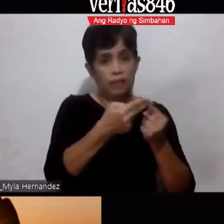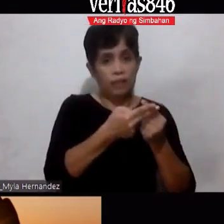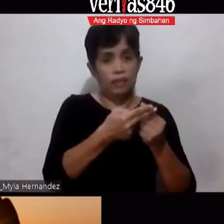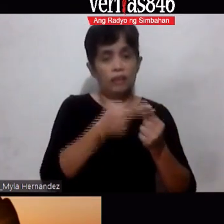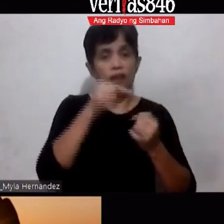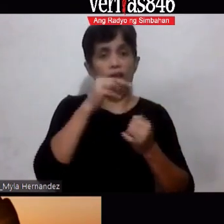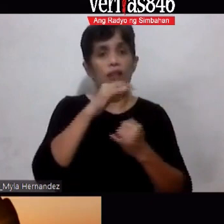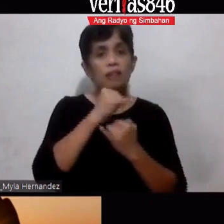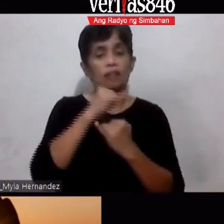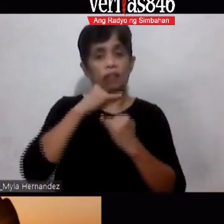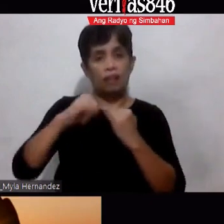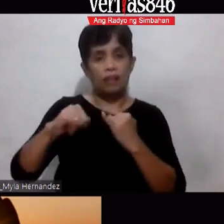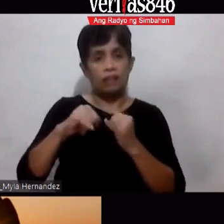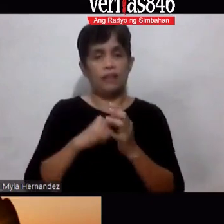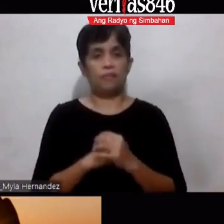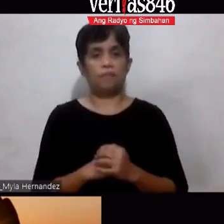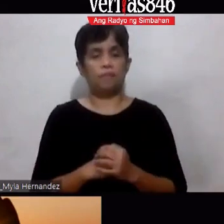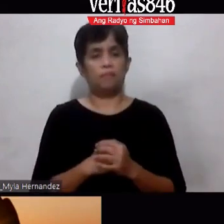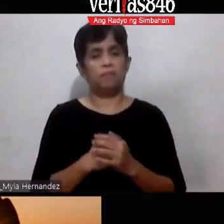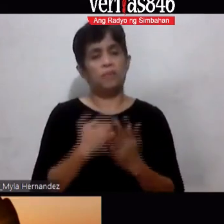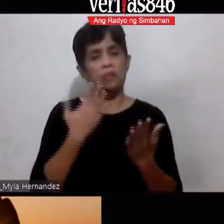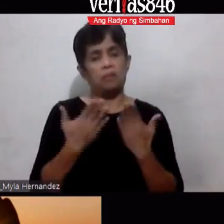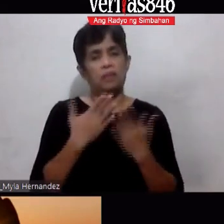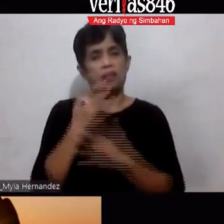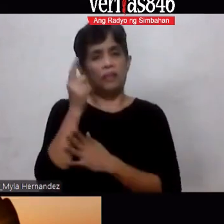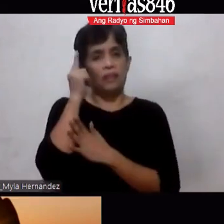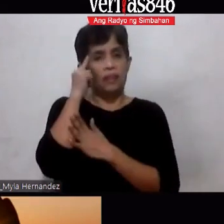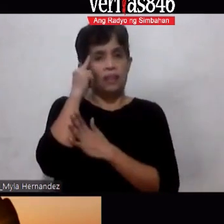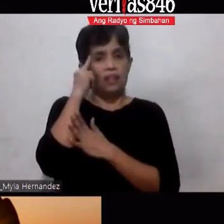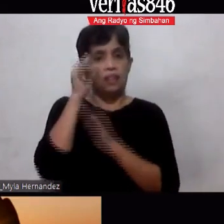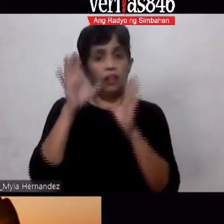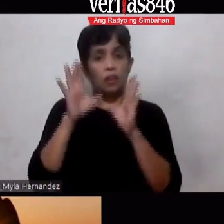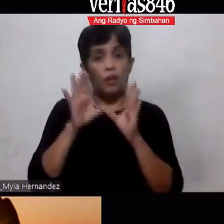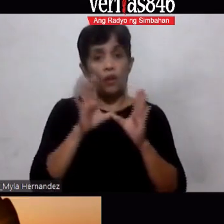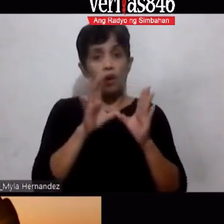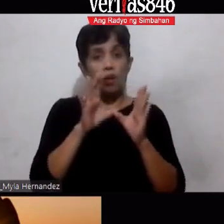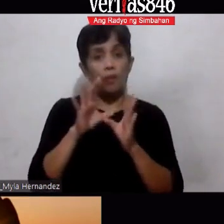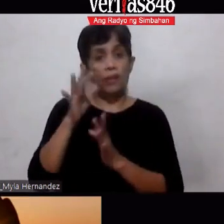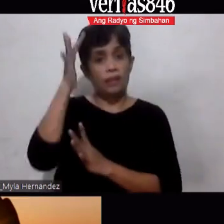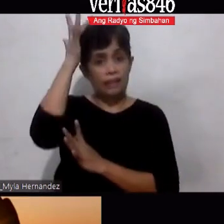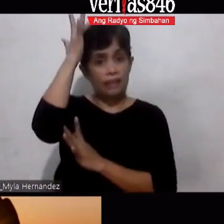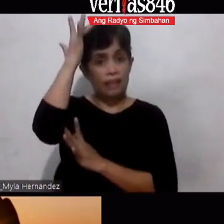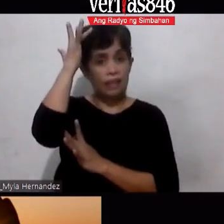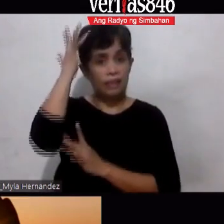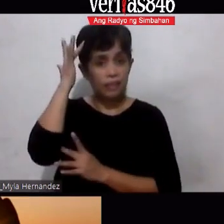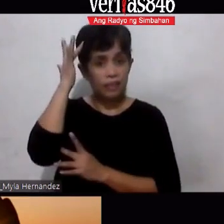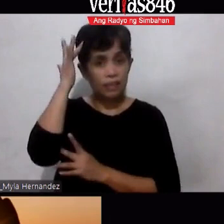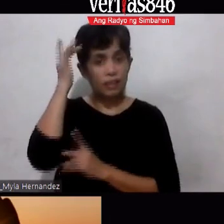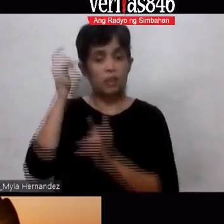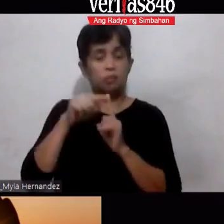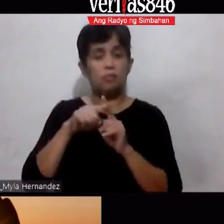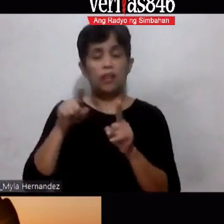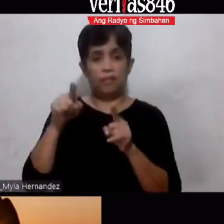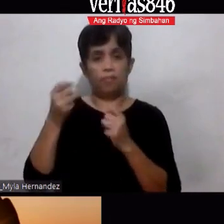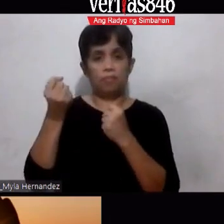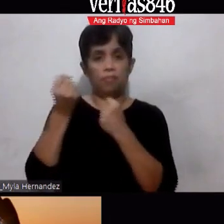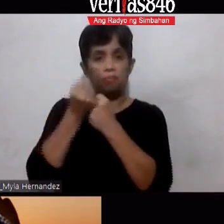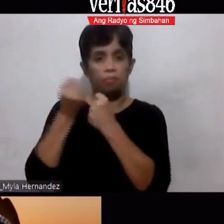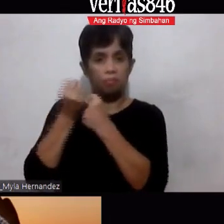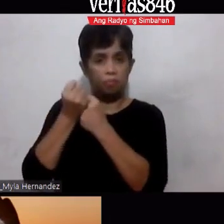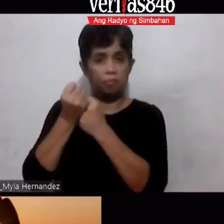Parang Inisip ko Nga Minsan Common Sense Diba Pero It's supported By